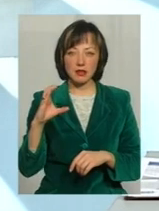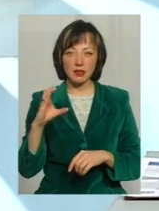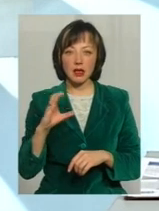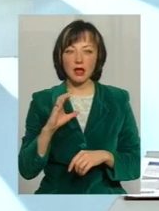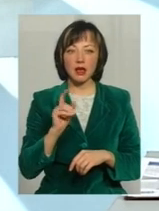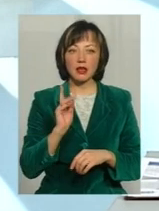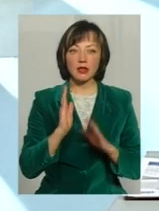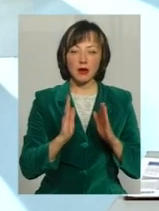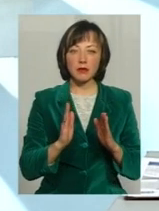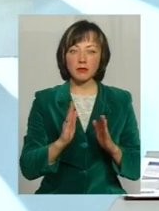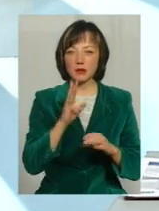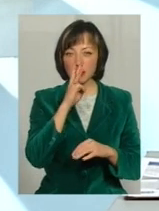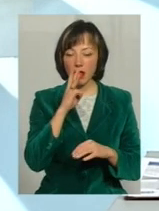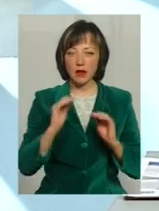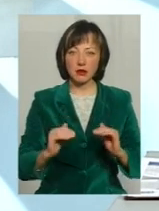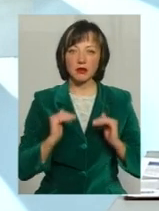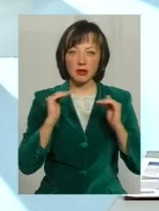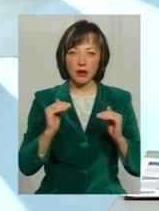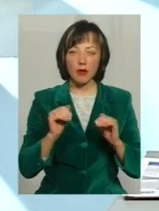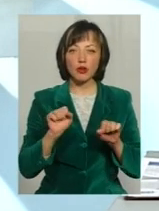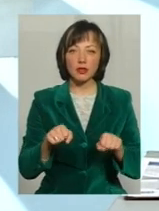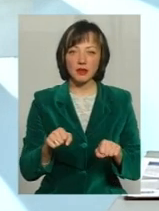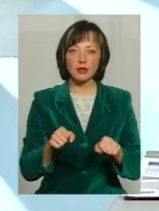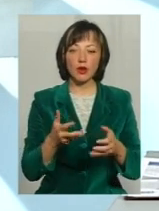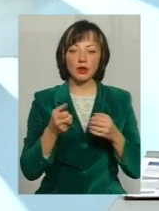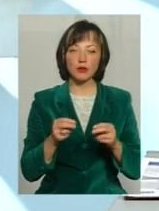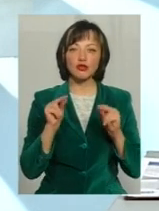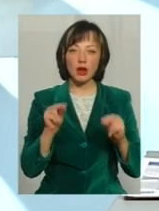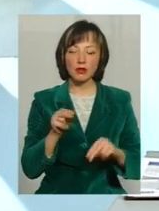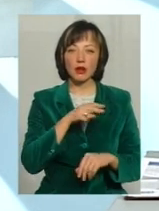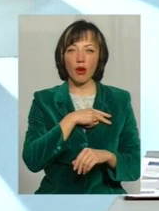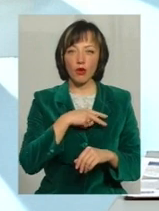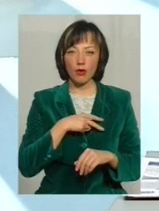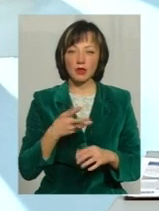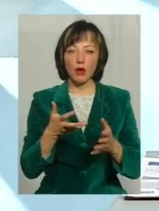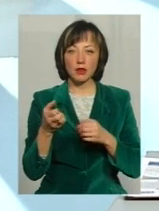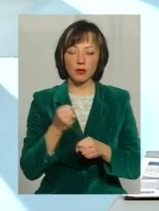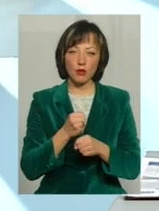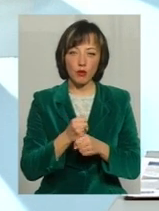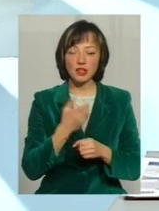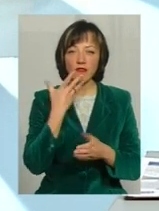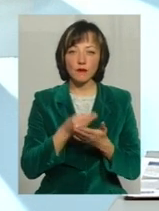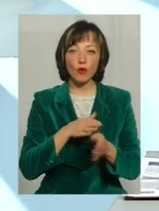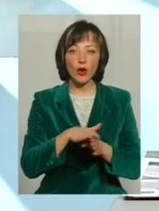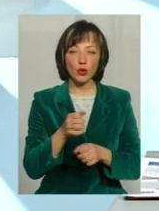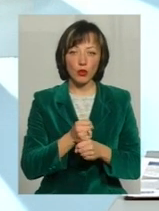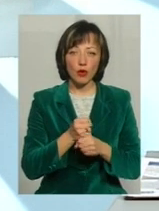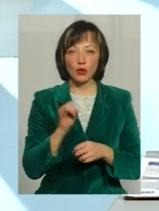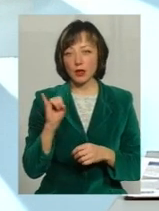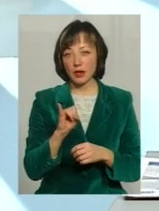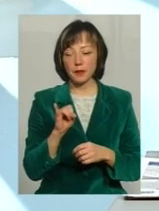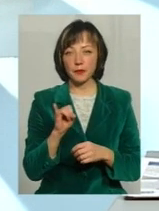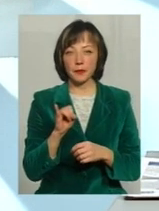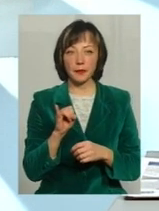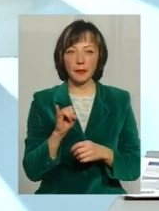там суттєво виросла зарплата, виросла можливість отримати чесну винагороду За отриману свою роботу І мова навіть